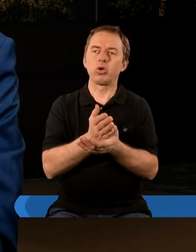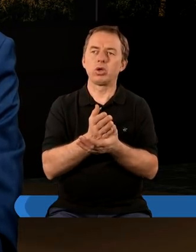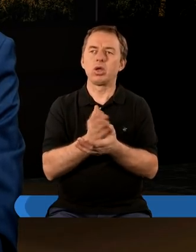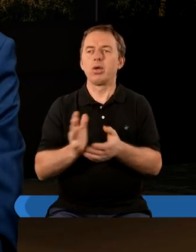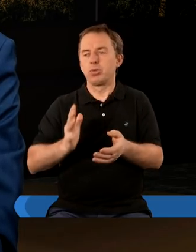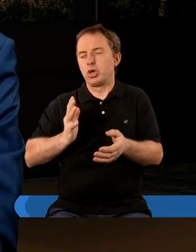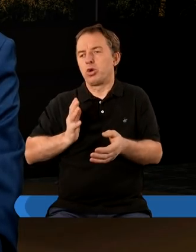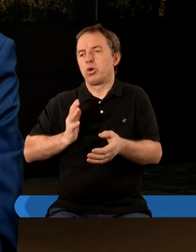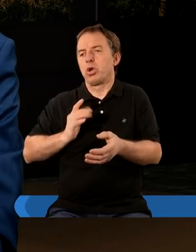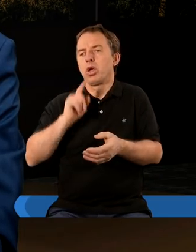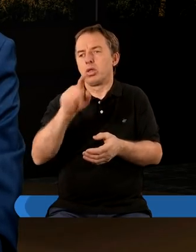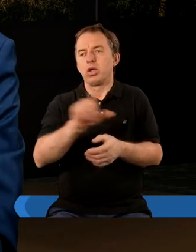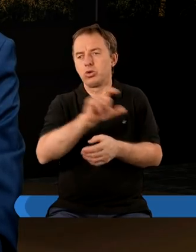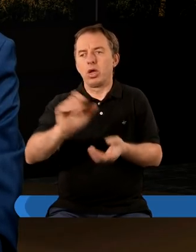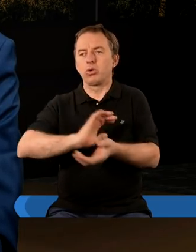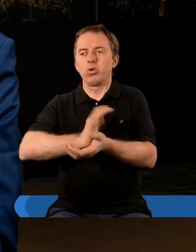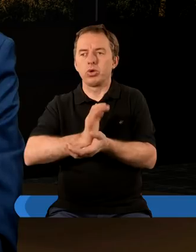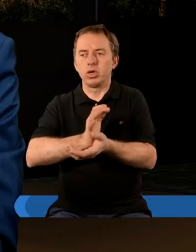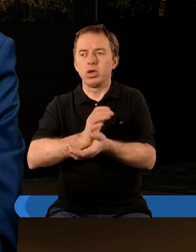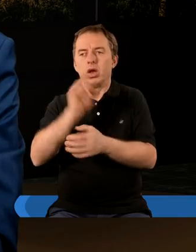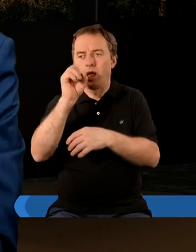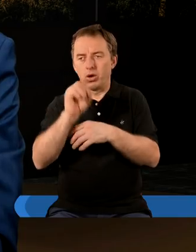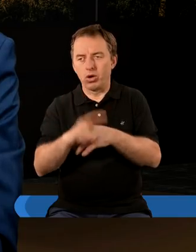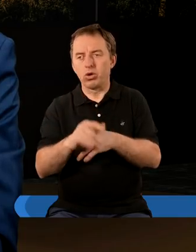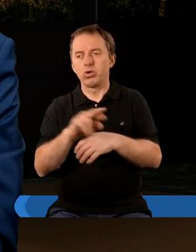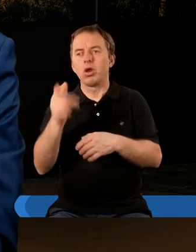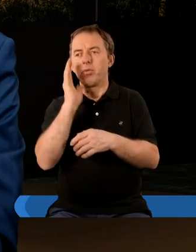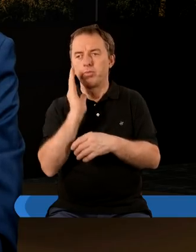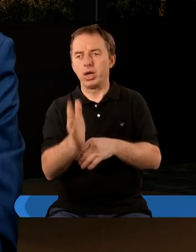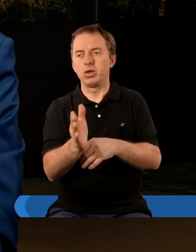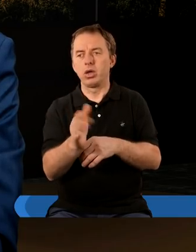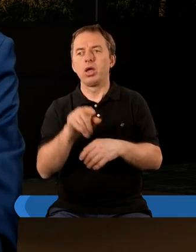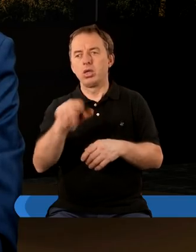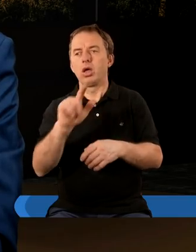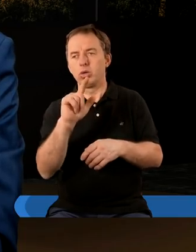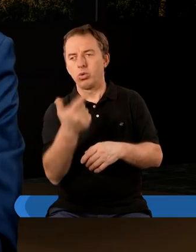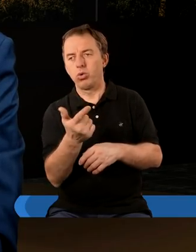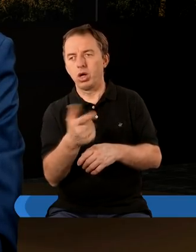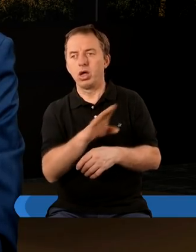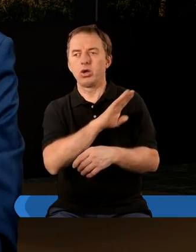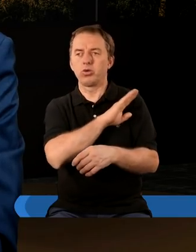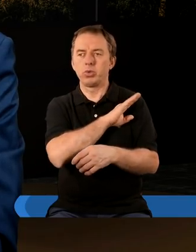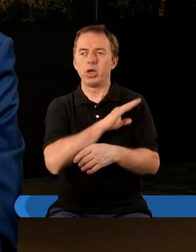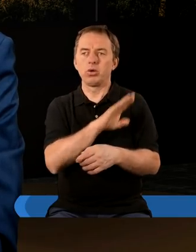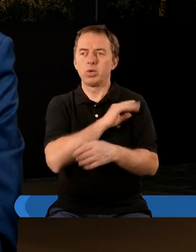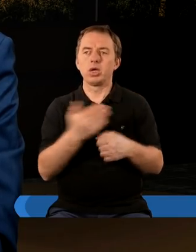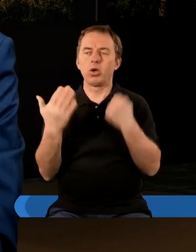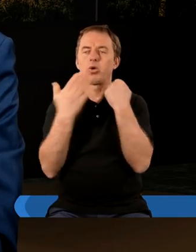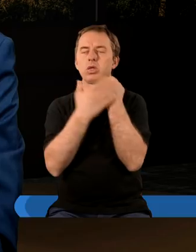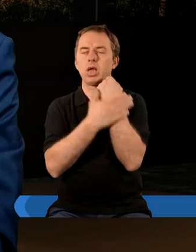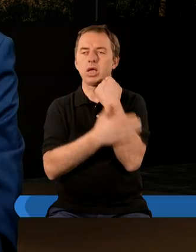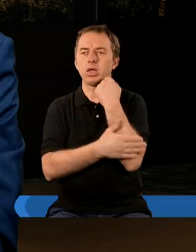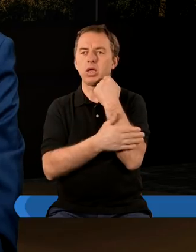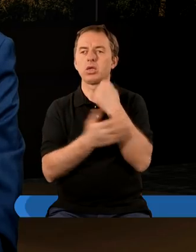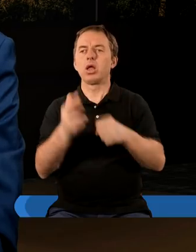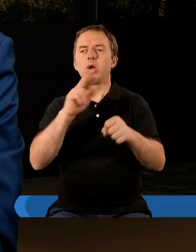przeżyje ten czas ucisku. Najgorszą rzeczą będzie ta druga śmierć, śmierć ostateczna,